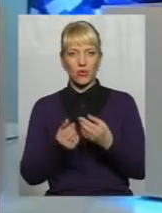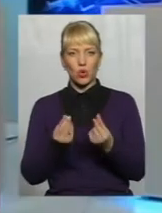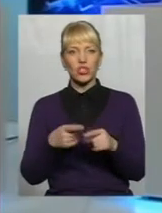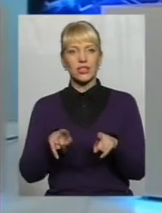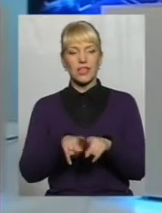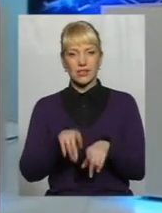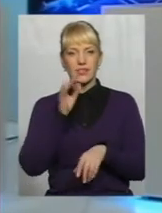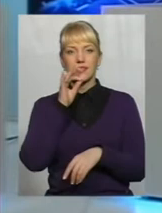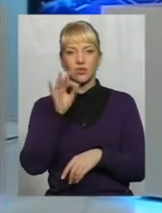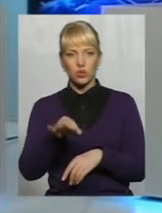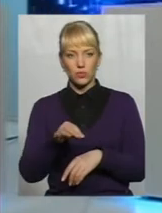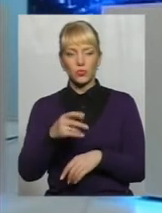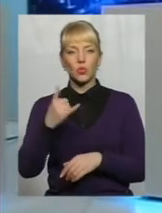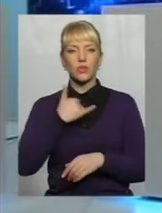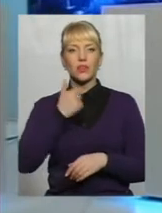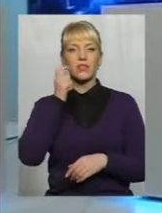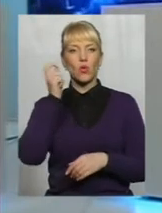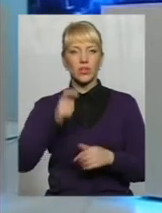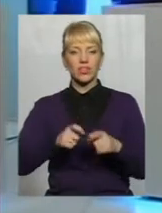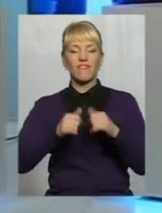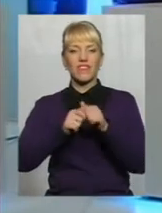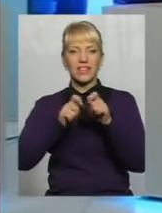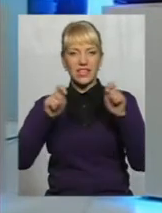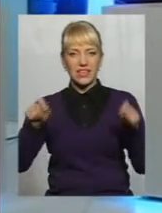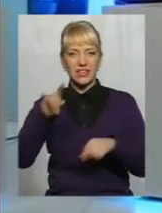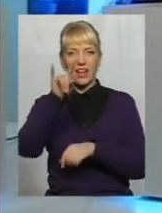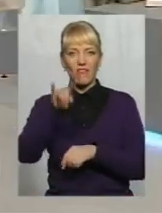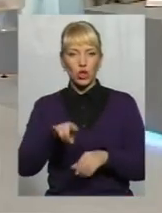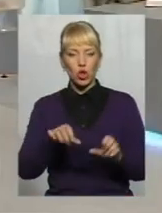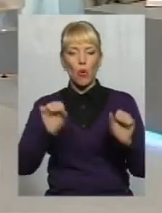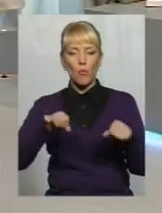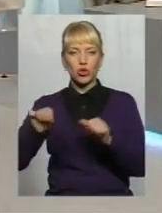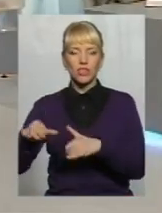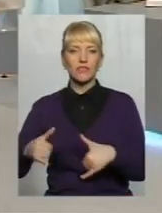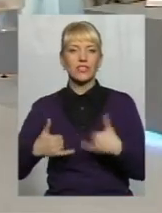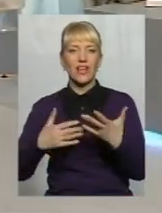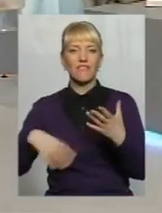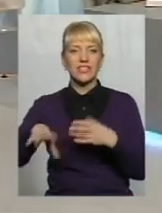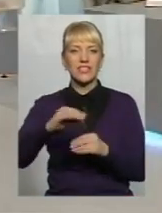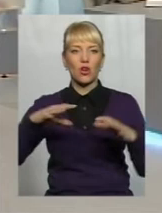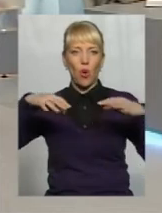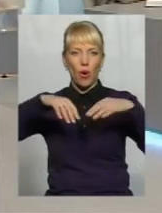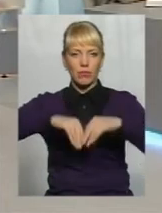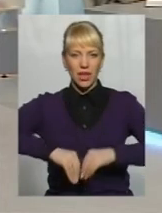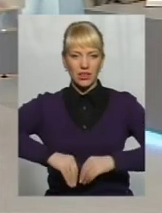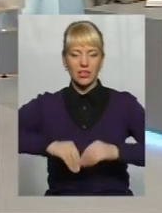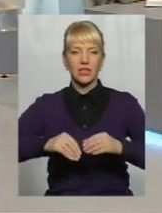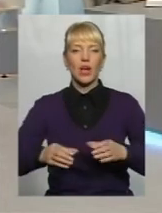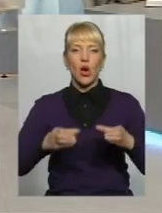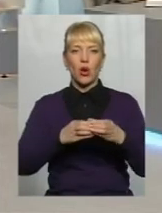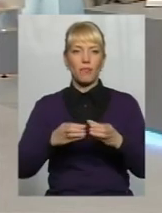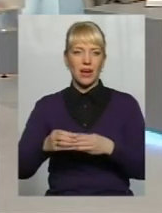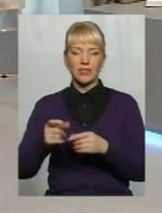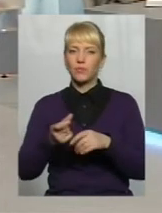У нас зараз в Україні відкрите вікно можливостей для всіх об'єднаних громад і органів місцевого самовлядування Дуже широко